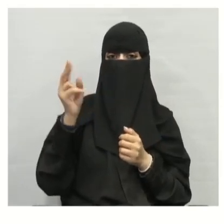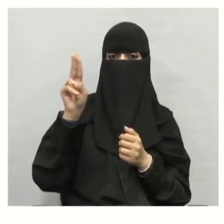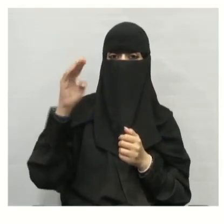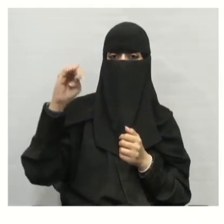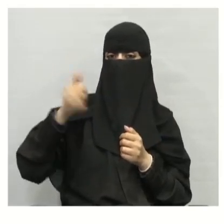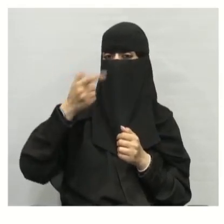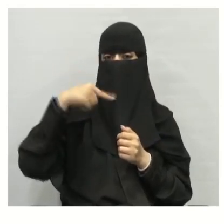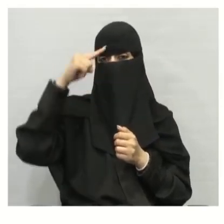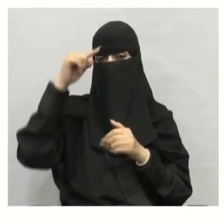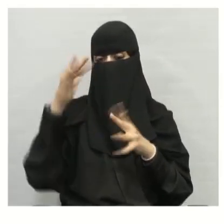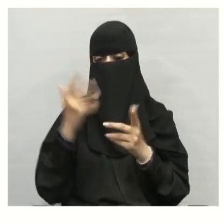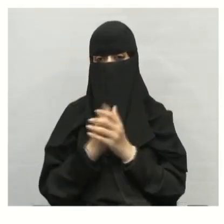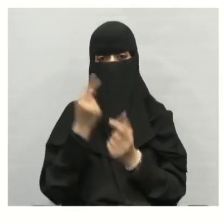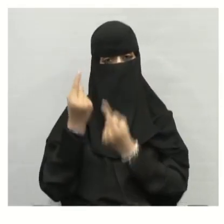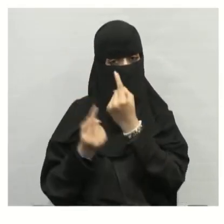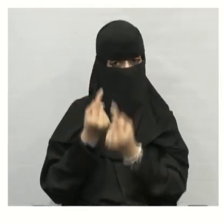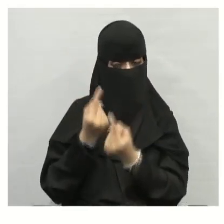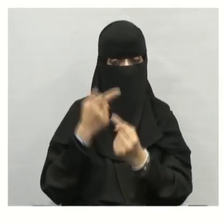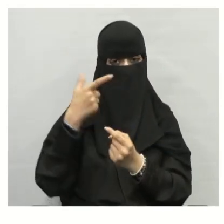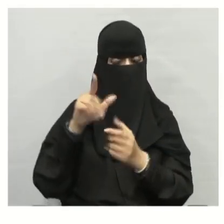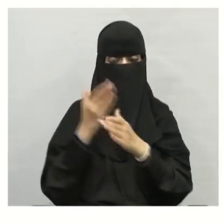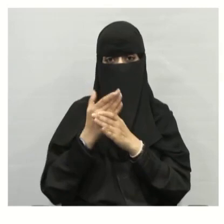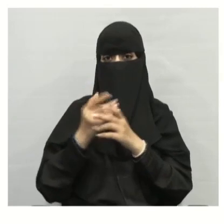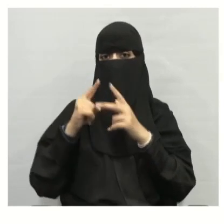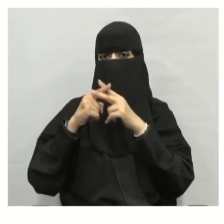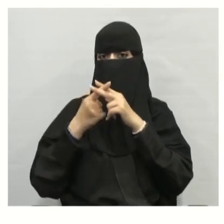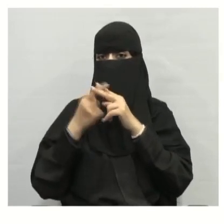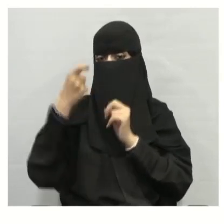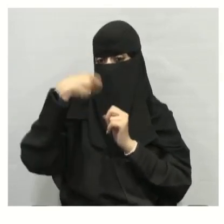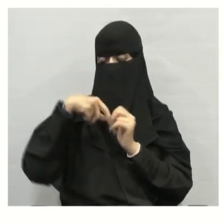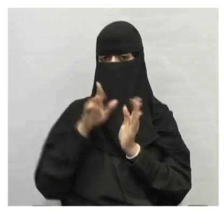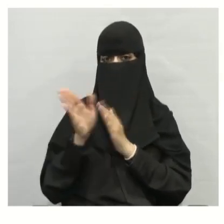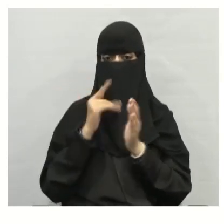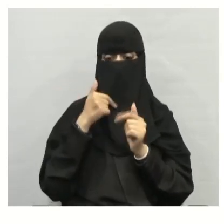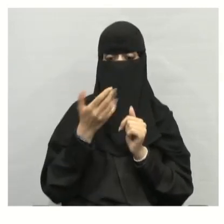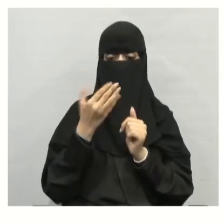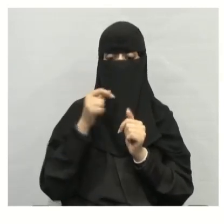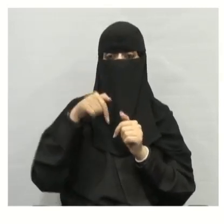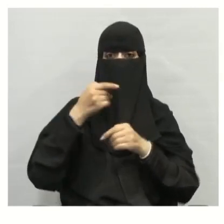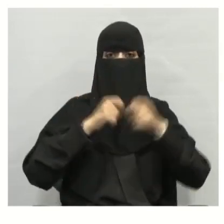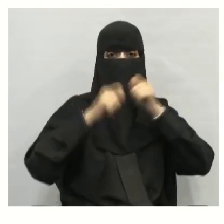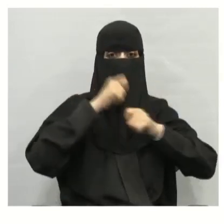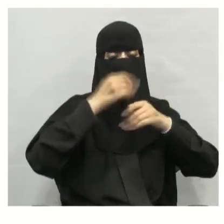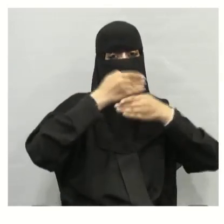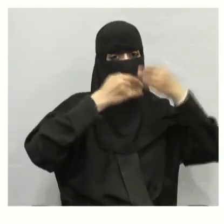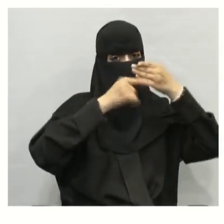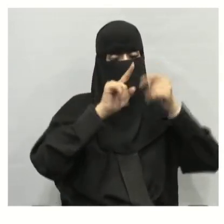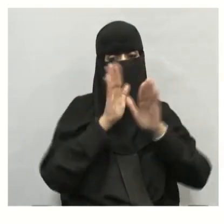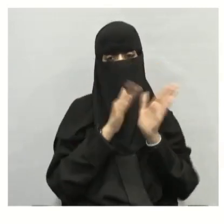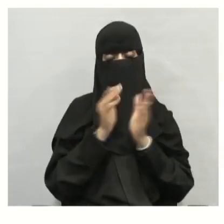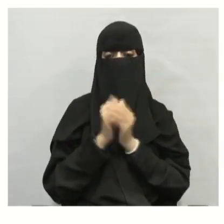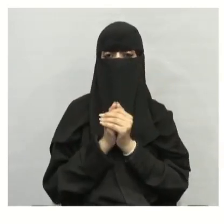هنا في هذه الصورة هي النباتات ماذا تنتج؟ تنتج النباتات الغذاء بعملية البناء الضوئي